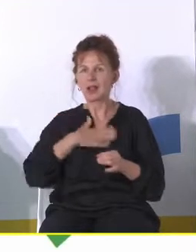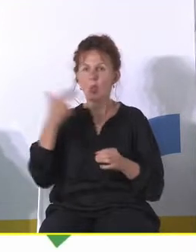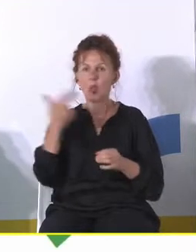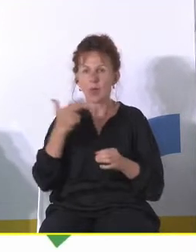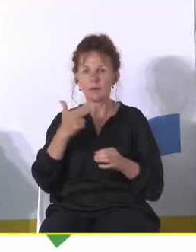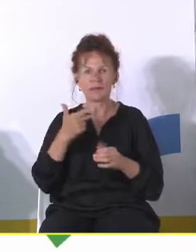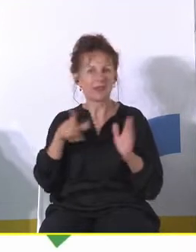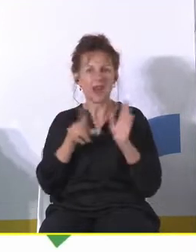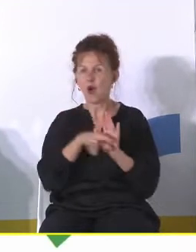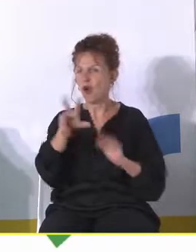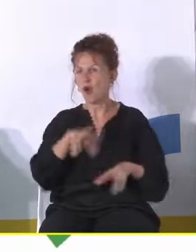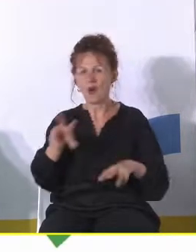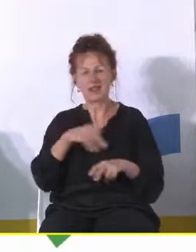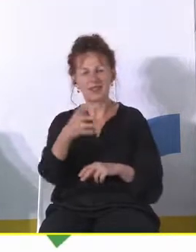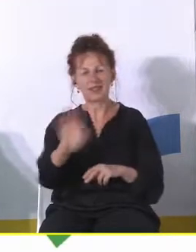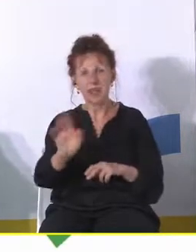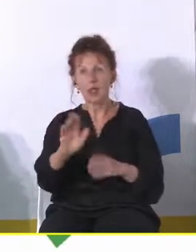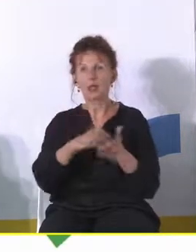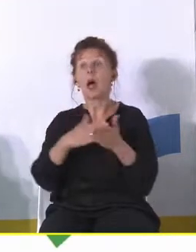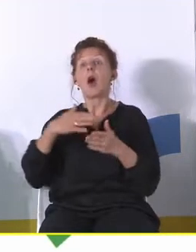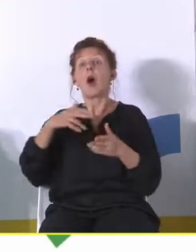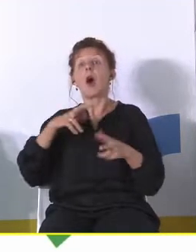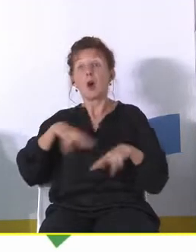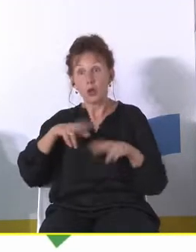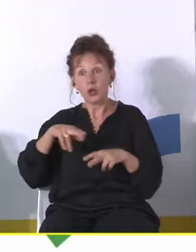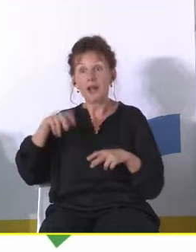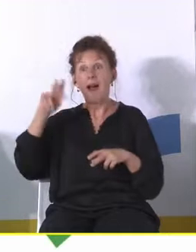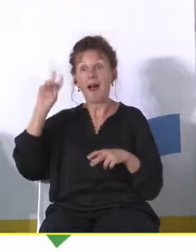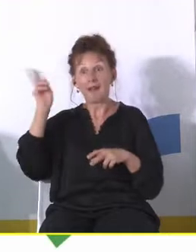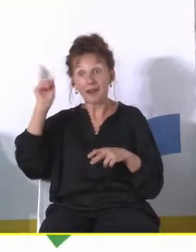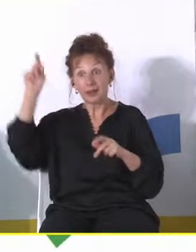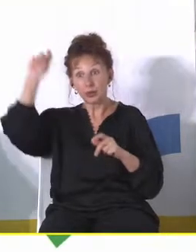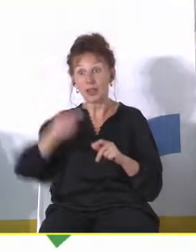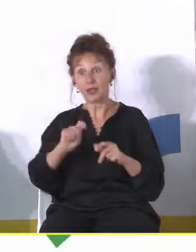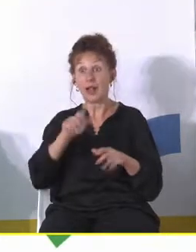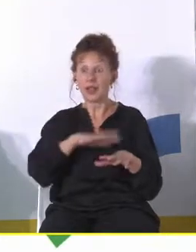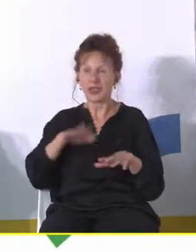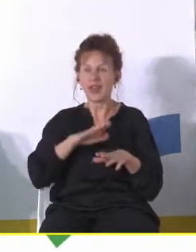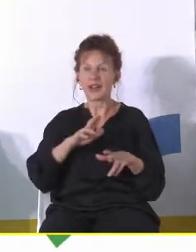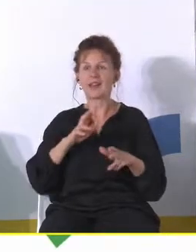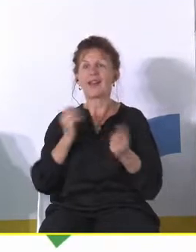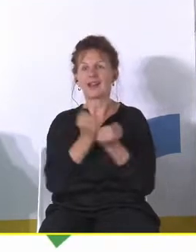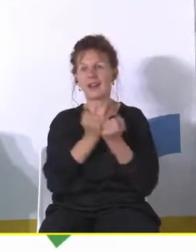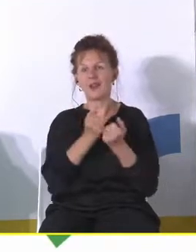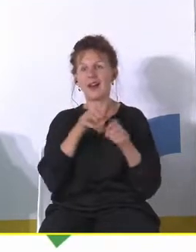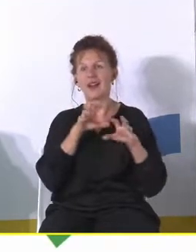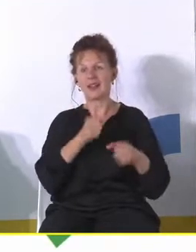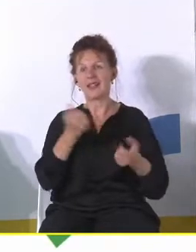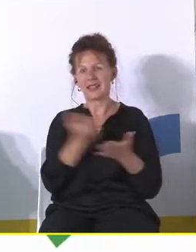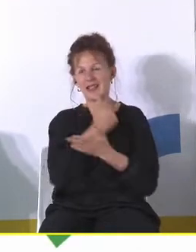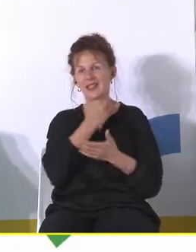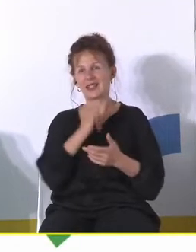rodzin na przykład. Niech przyjedzie rodzina z Irlandii i tutaj niech na terenie Krakowa znajdzie coś dla siebie. No jak Państwo byli w